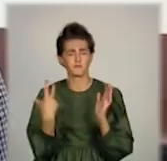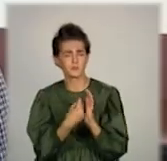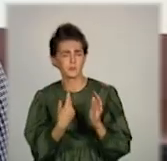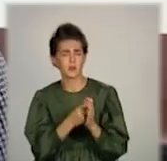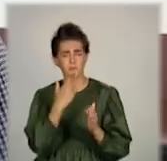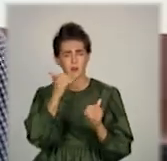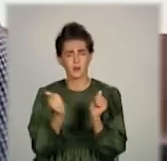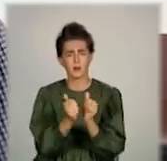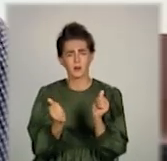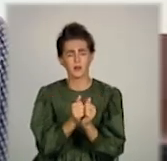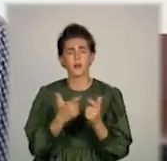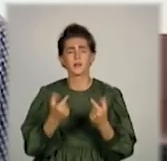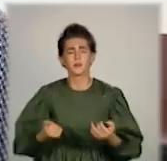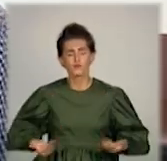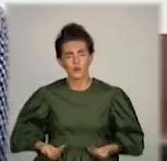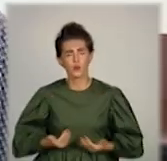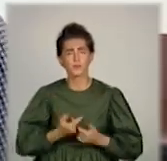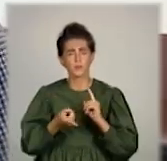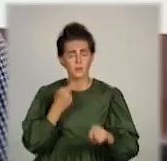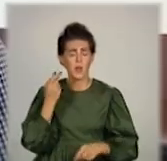поблизу того міста, де вони проживають,